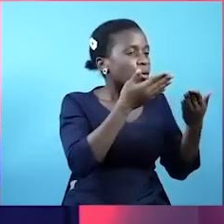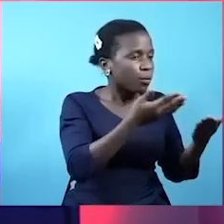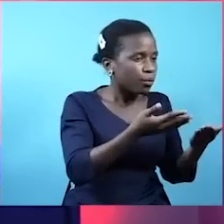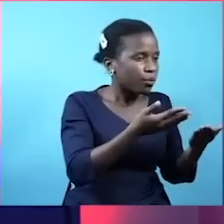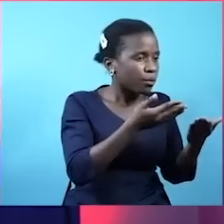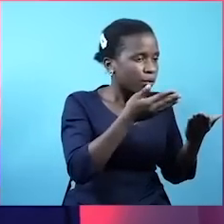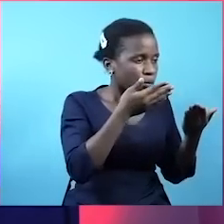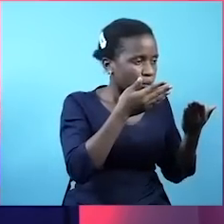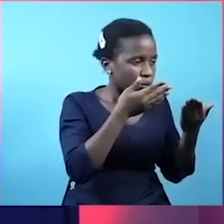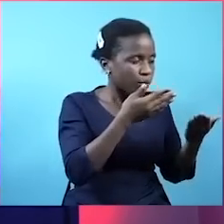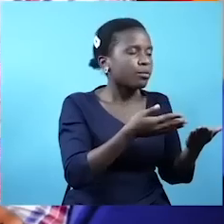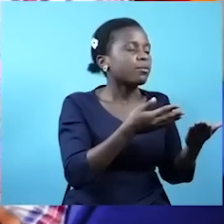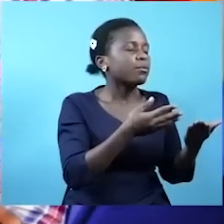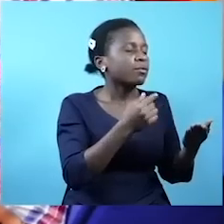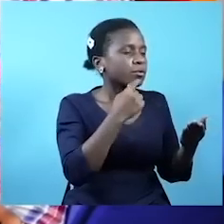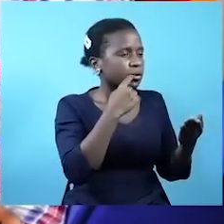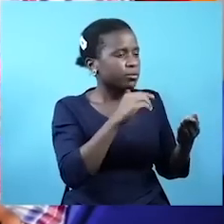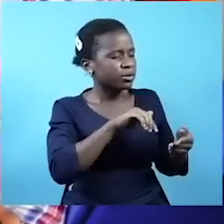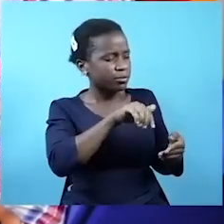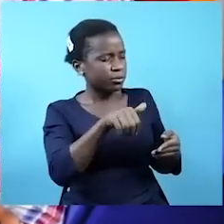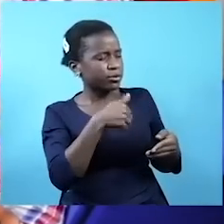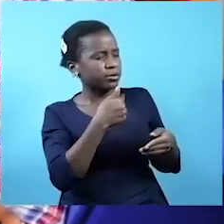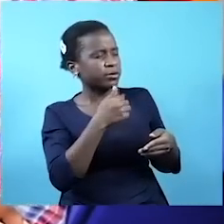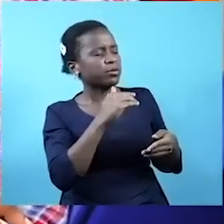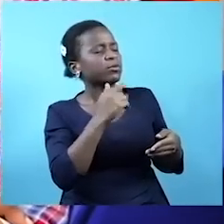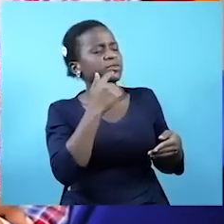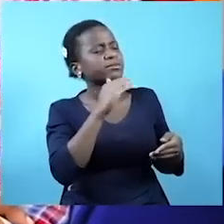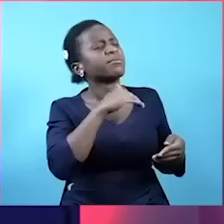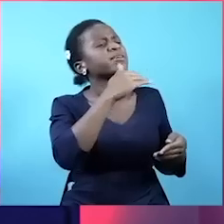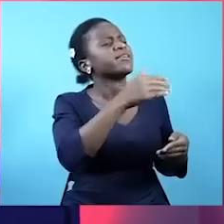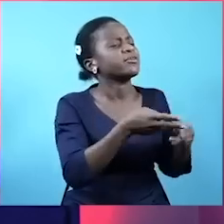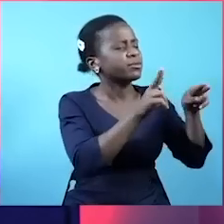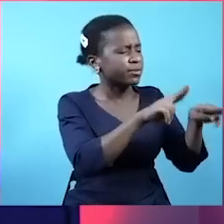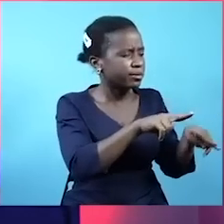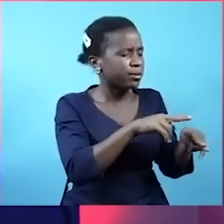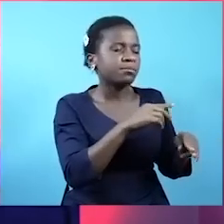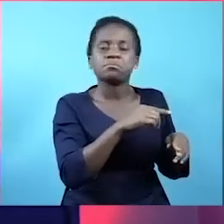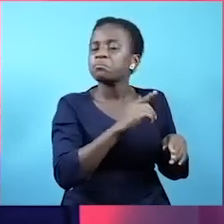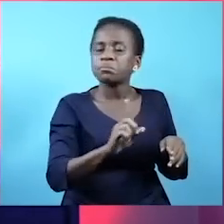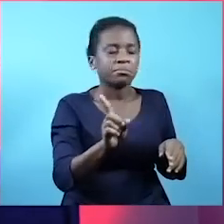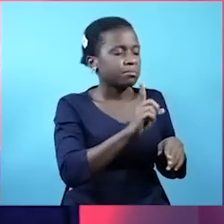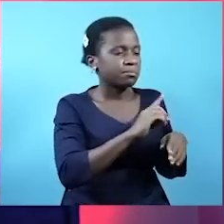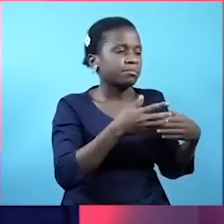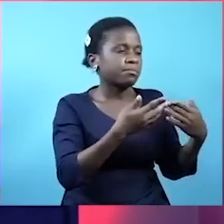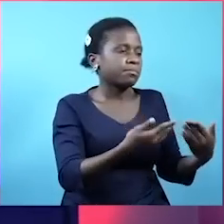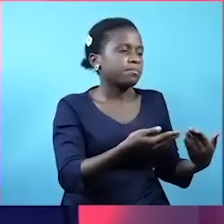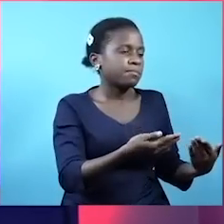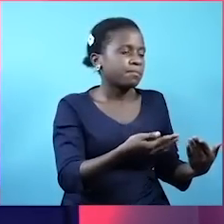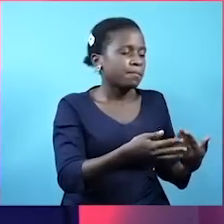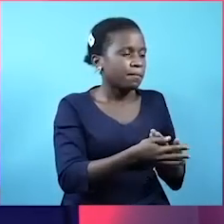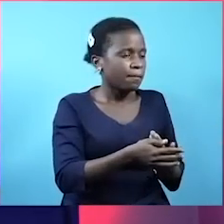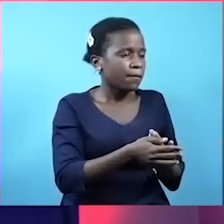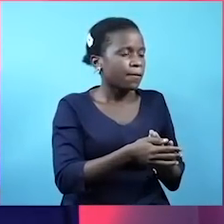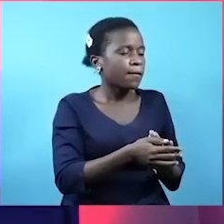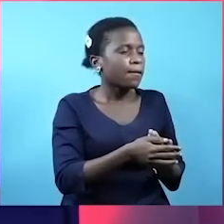Ewewe. Tukunyadili. Ketukuti. Mtampiga mawe hapa wangine. Mtamchoma mota. Nimeona mama moja. Hameiba. Inawezekana ni kutokana na anjaa. Na siyo